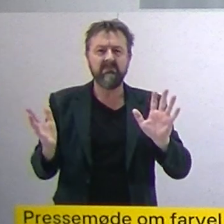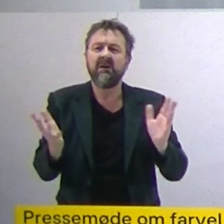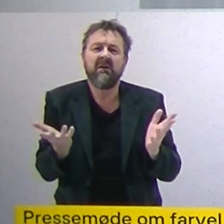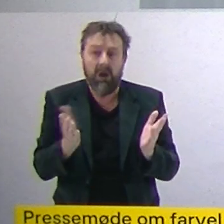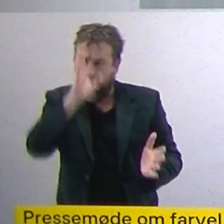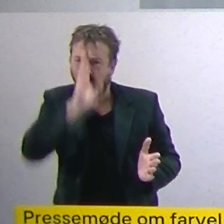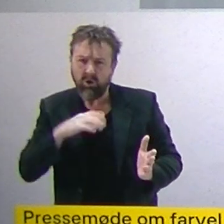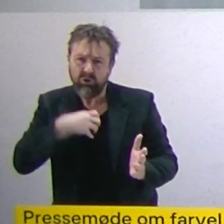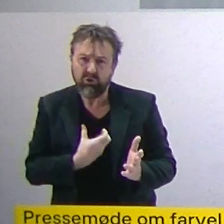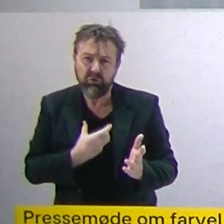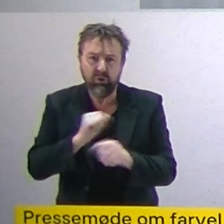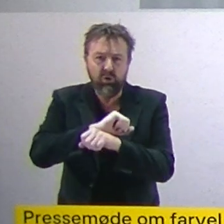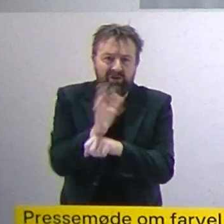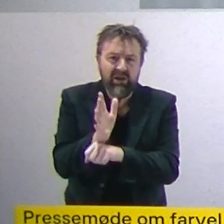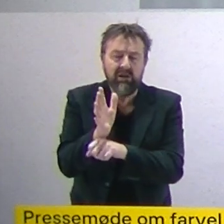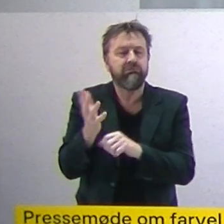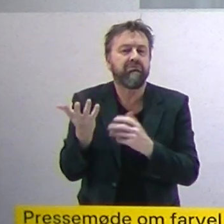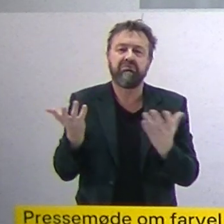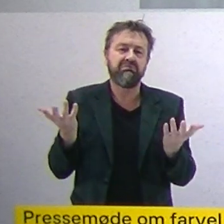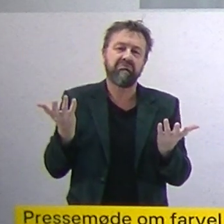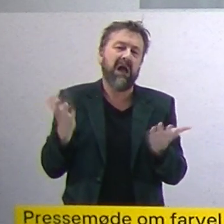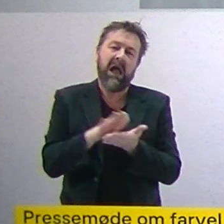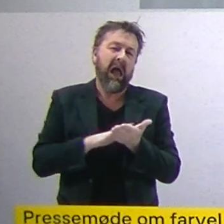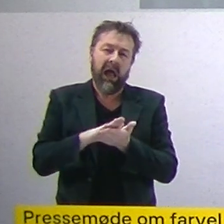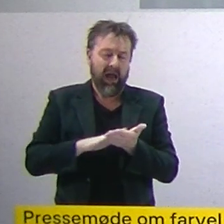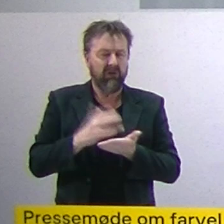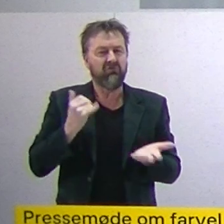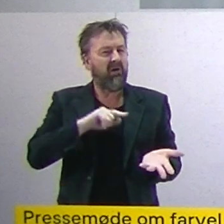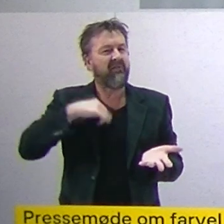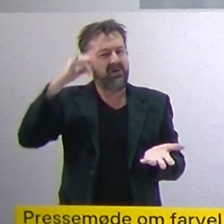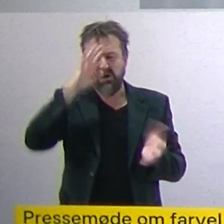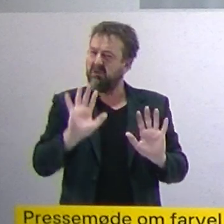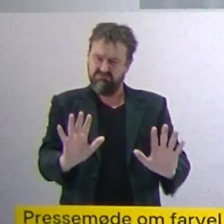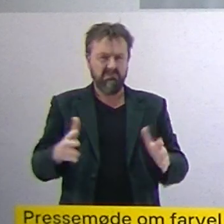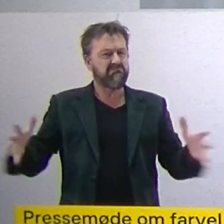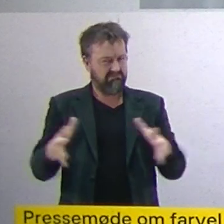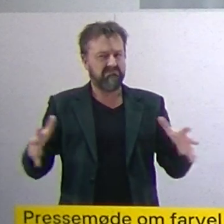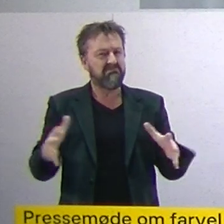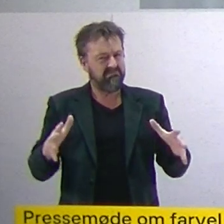af alvorligt syge covid-patienter på hospitalerne. Så det mener vi godt, at der er rum til.